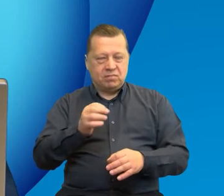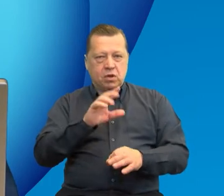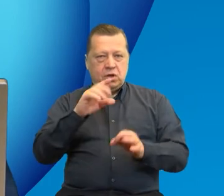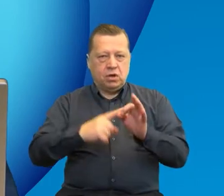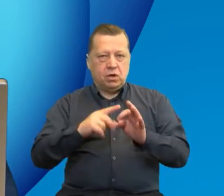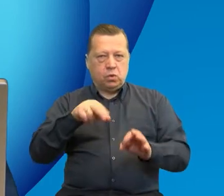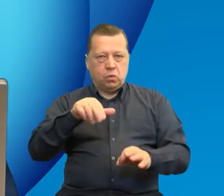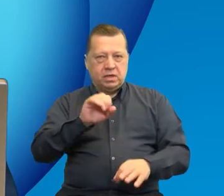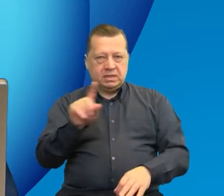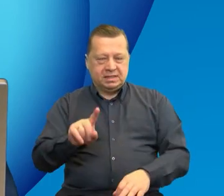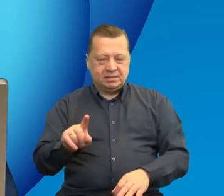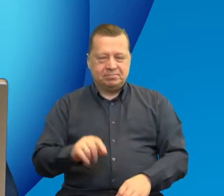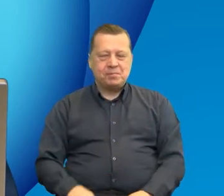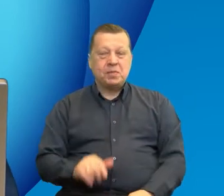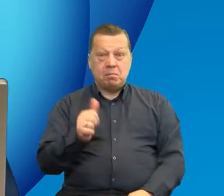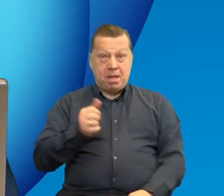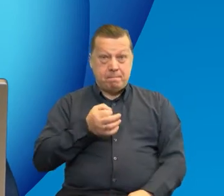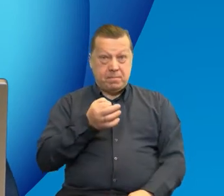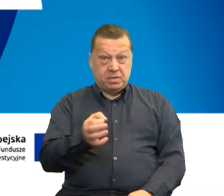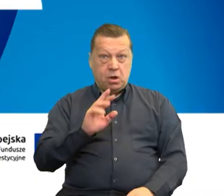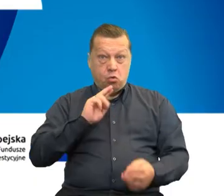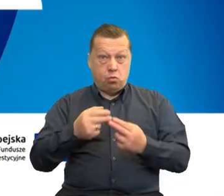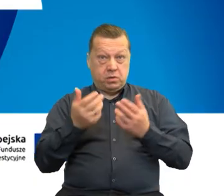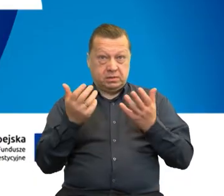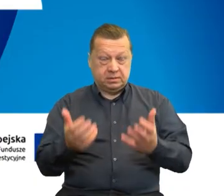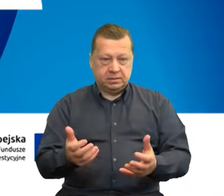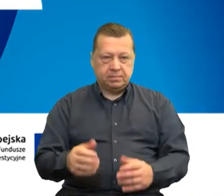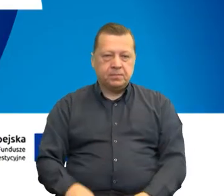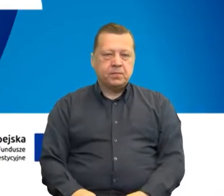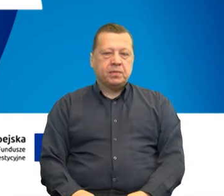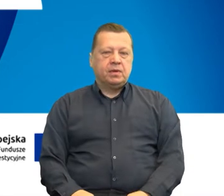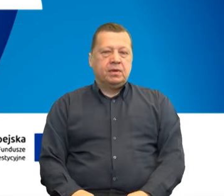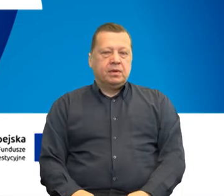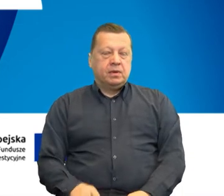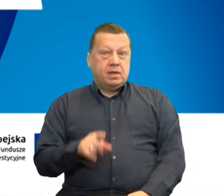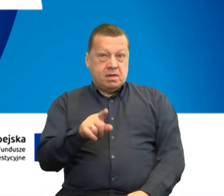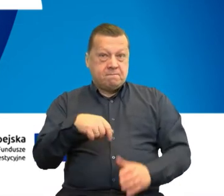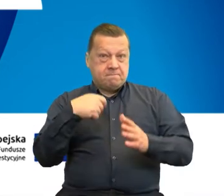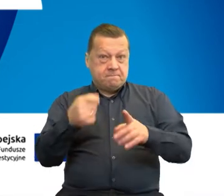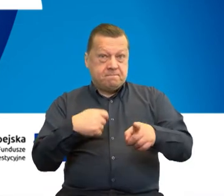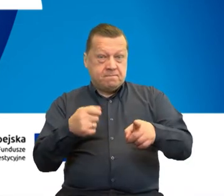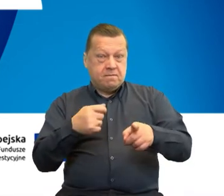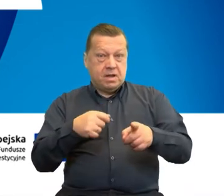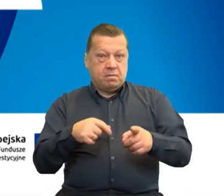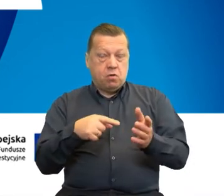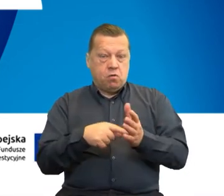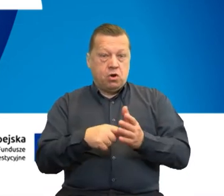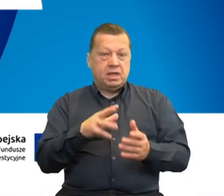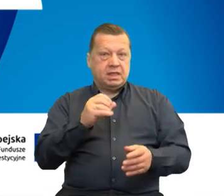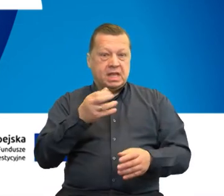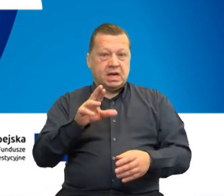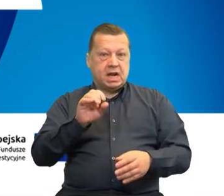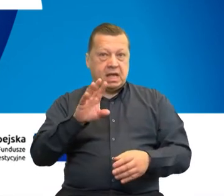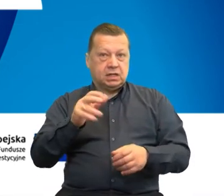proszę Państwa odpowiedzi na pierwsze pytanie, które dotyczyć będzie właśnie obejrzanego filmu Interreg 30 lat